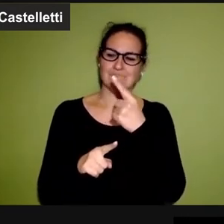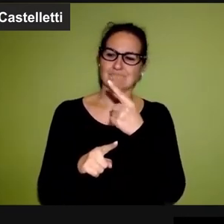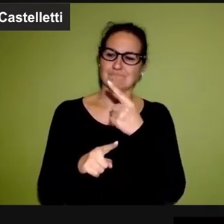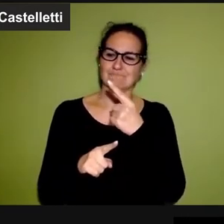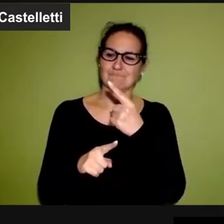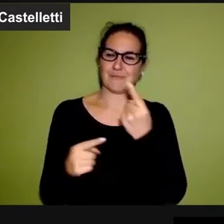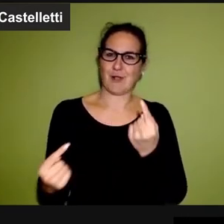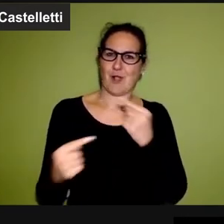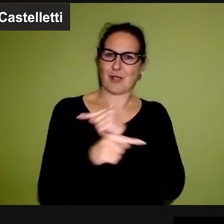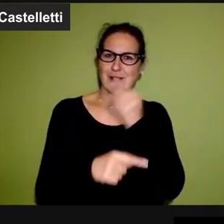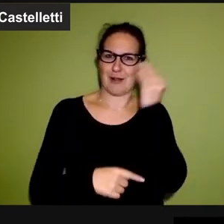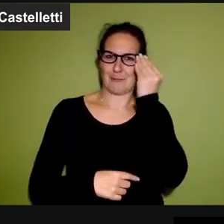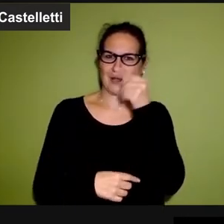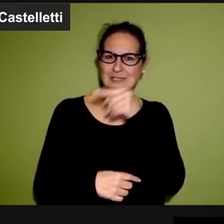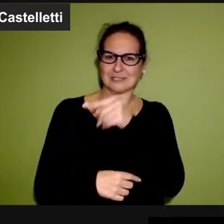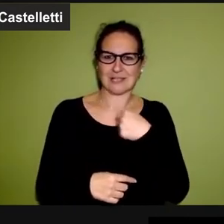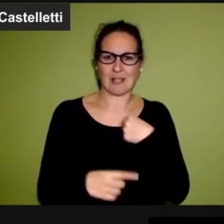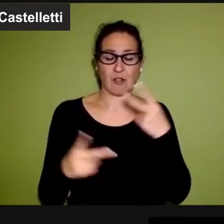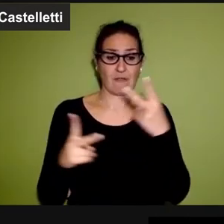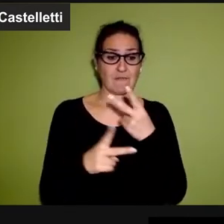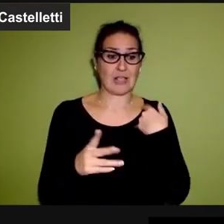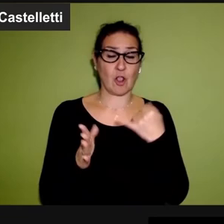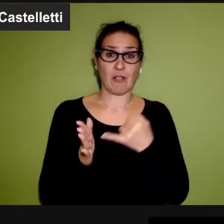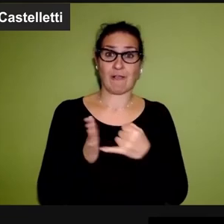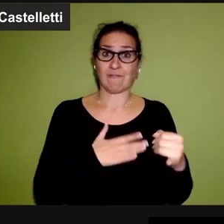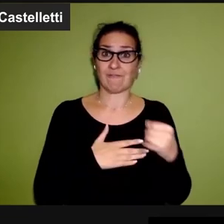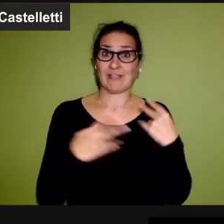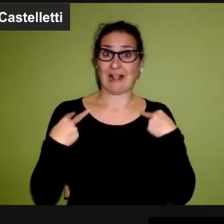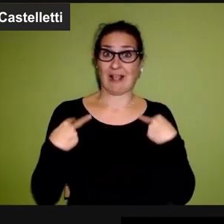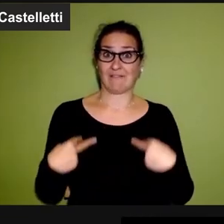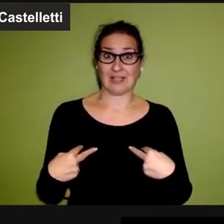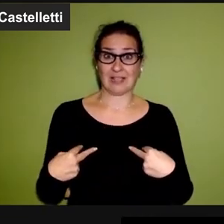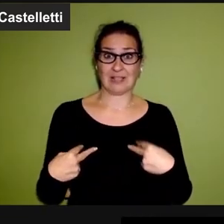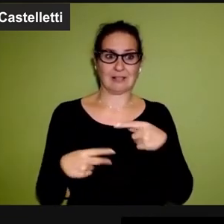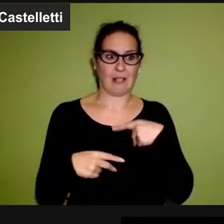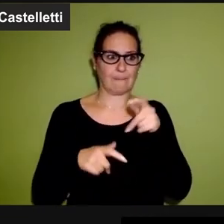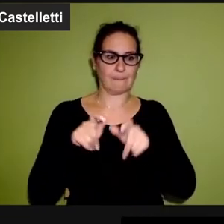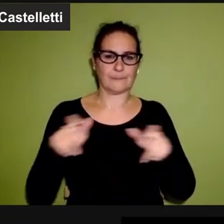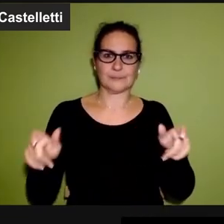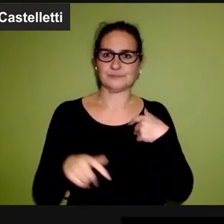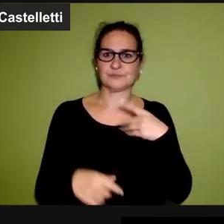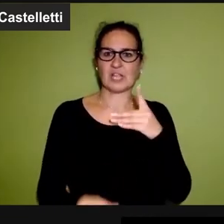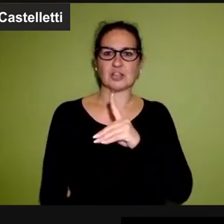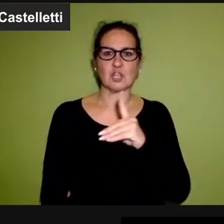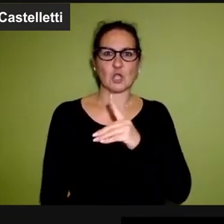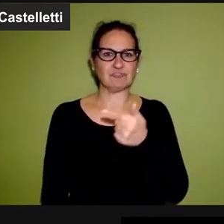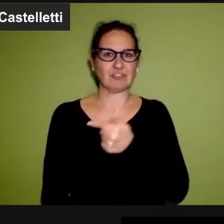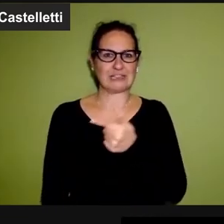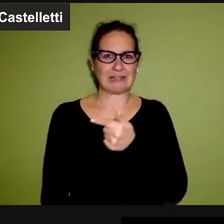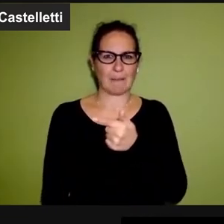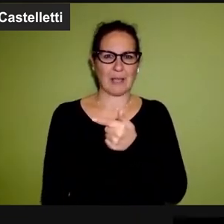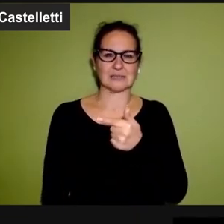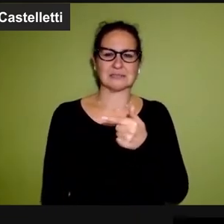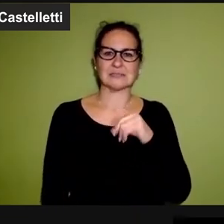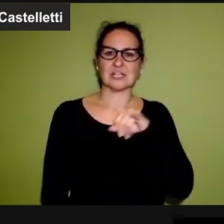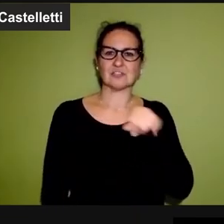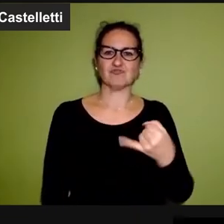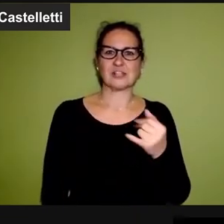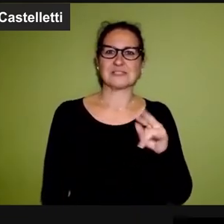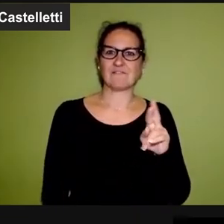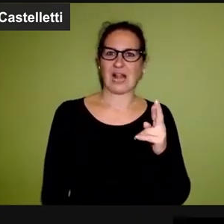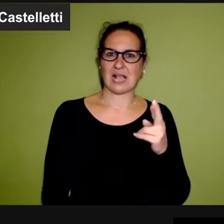Rispetto all'argomento fine vita lei si è confrontato con personalità di spicco per usare un eufemismo da Dionigi